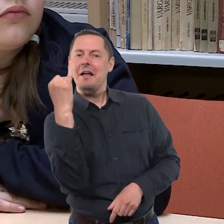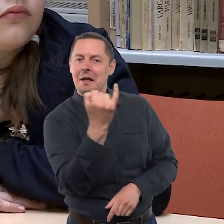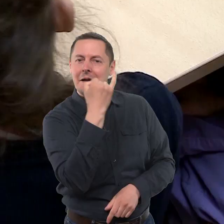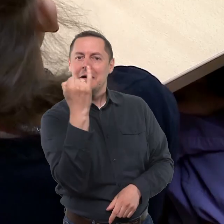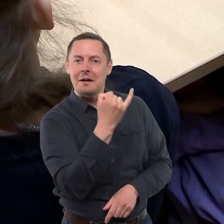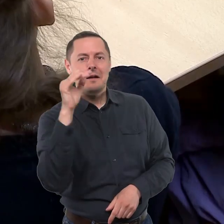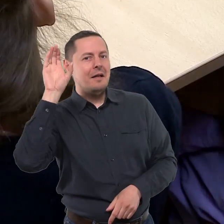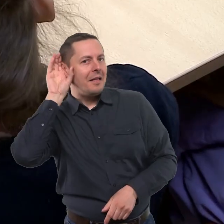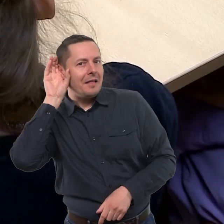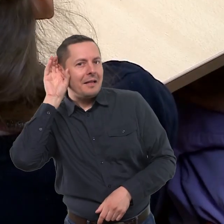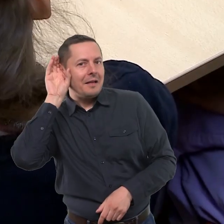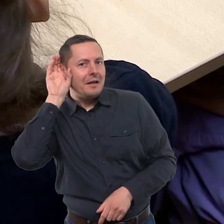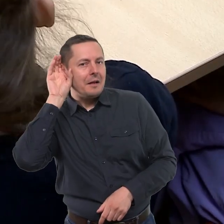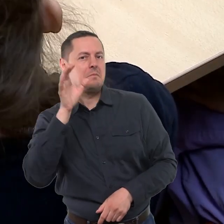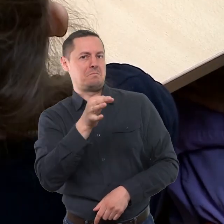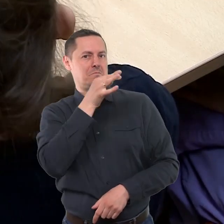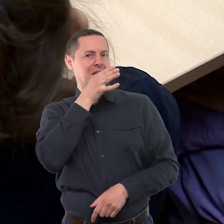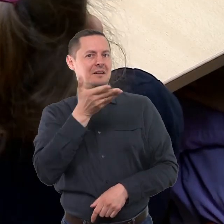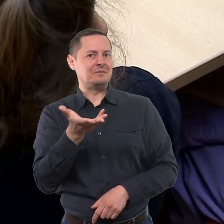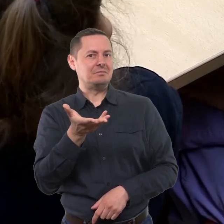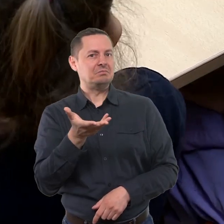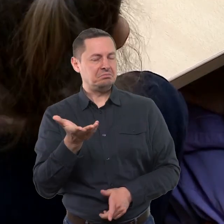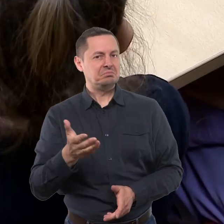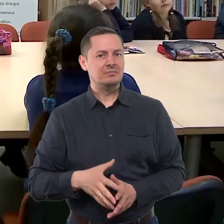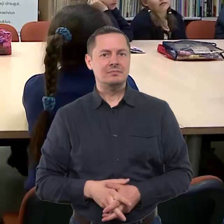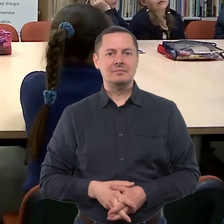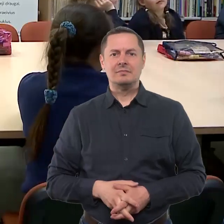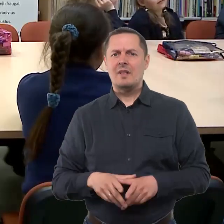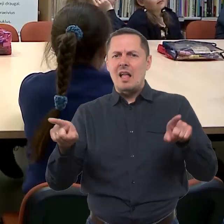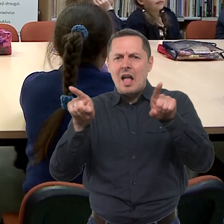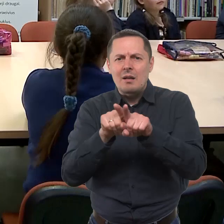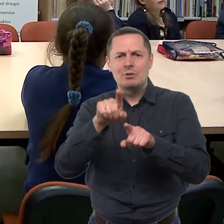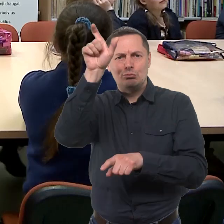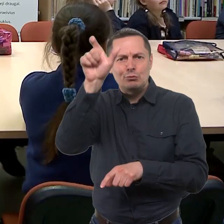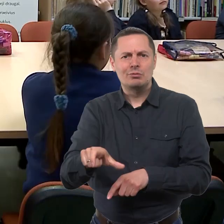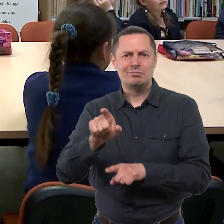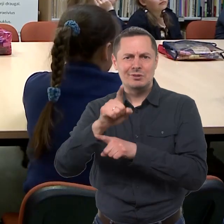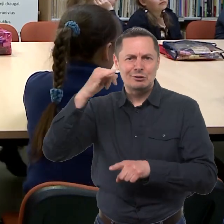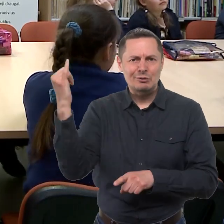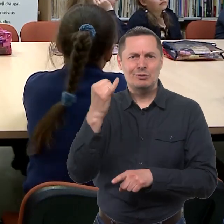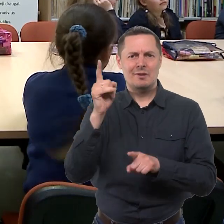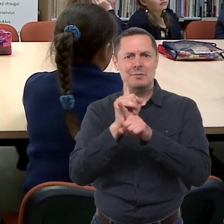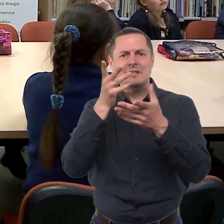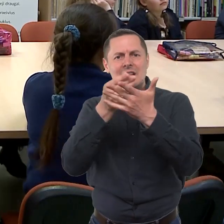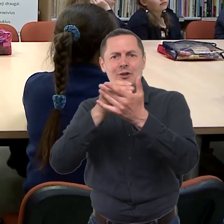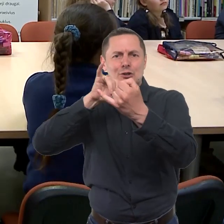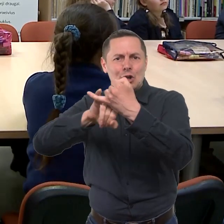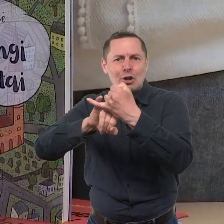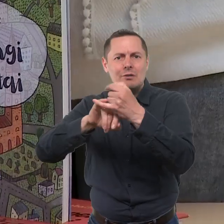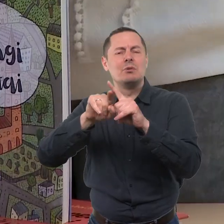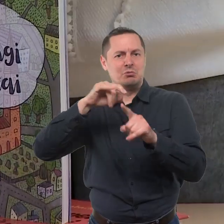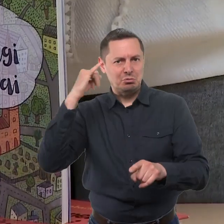įvairiausių rašytojas pasakojimu šios gyvenimo. Ir liko sužavėti ją ne tik kaip asmenybę, bet ir talimtinga rašytoja.